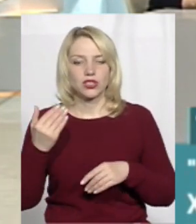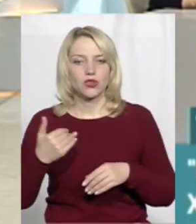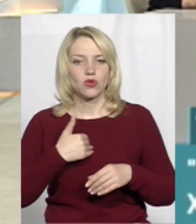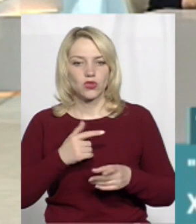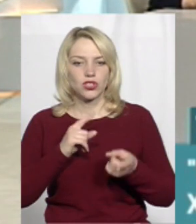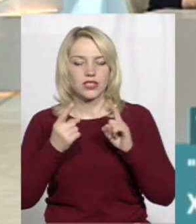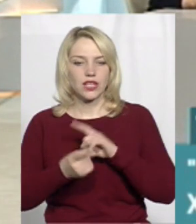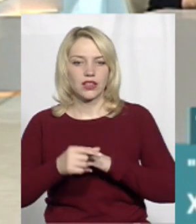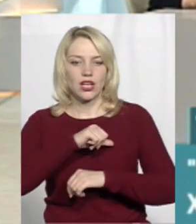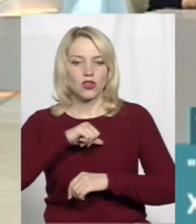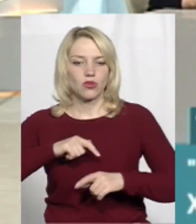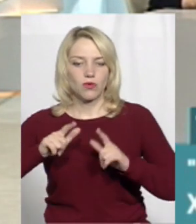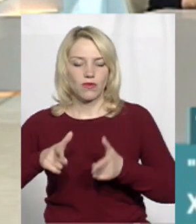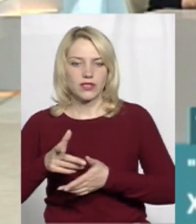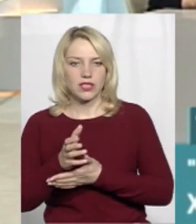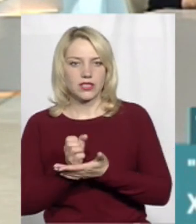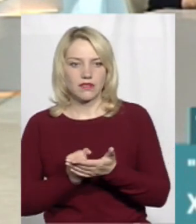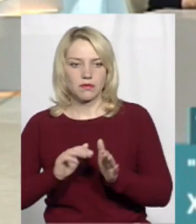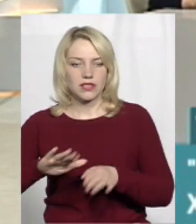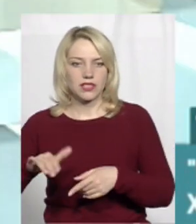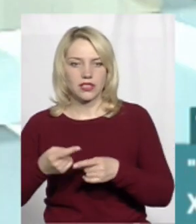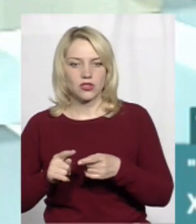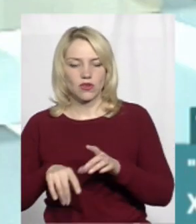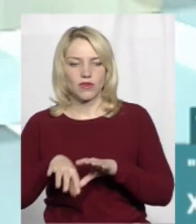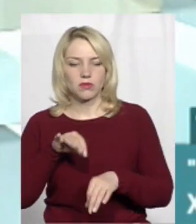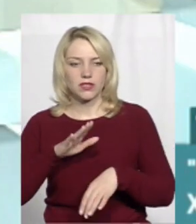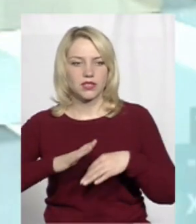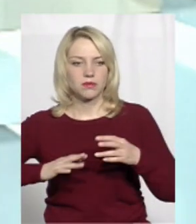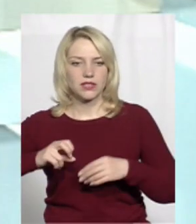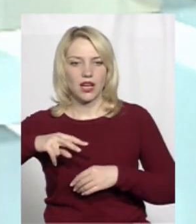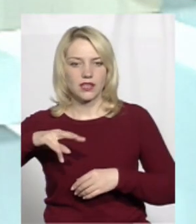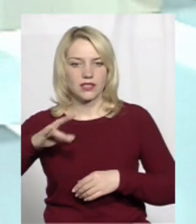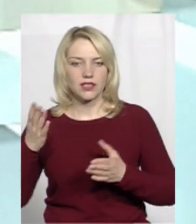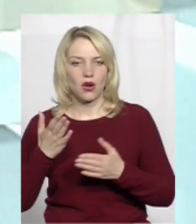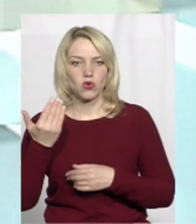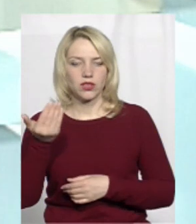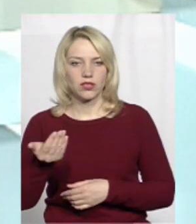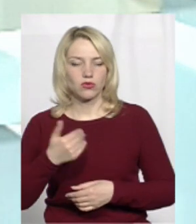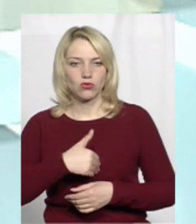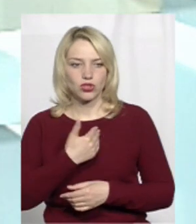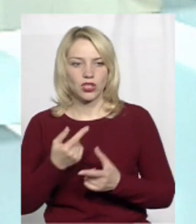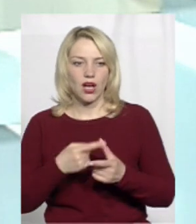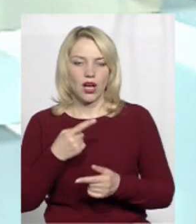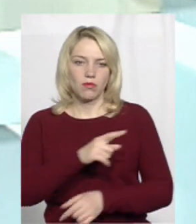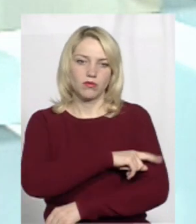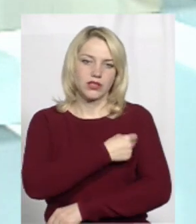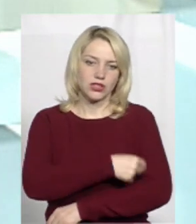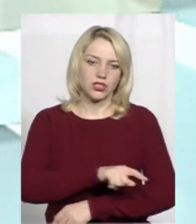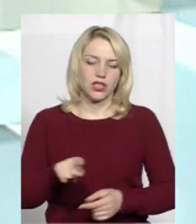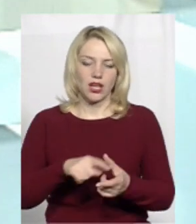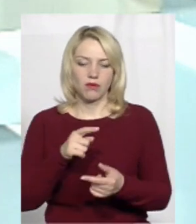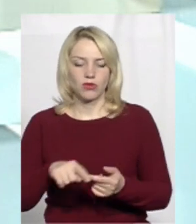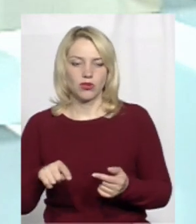стати добровольцем, резервістом. Після цього вибрати ту спеціальність, яку ти хочеш навчати. Або медичного, або